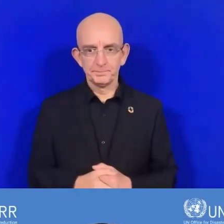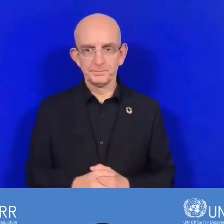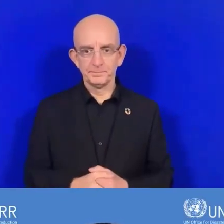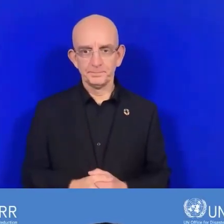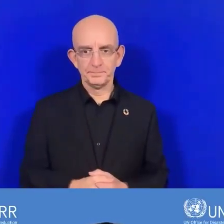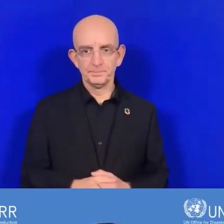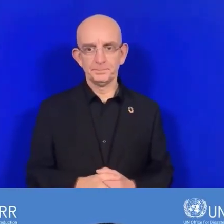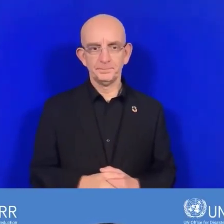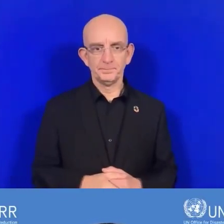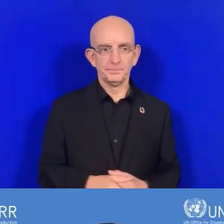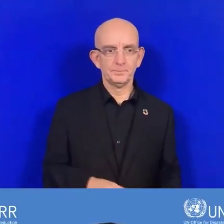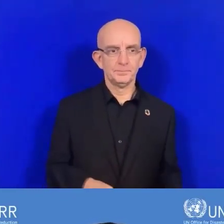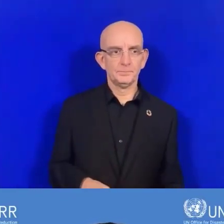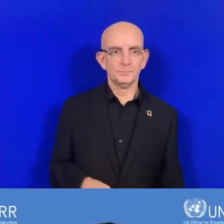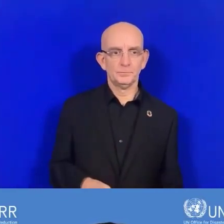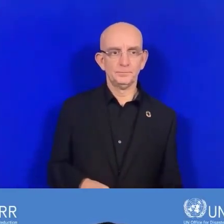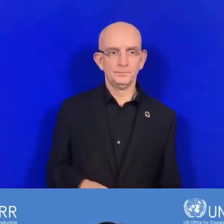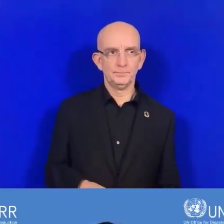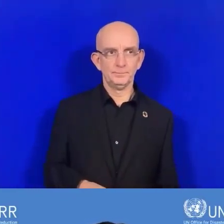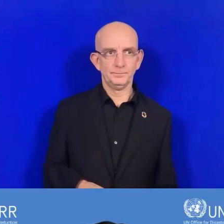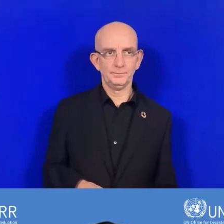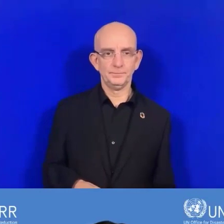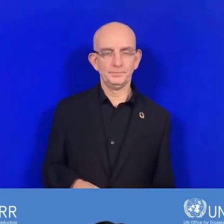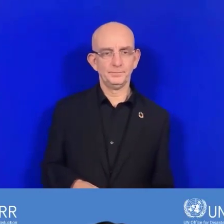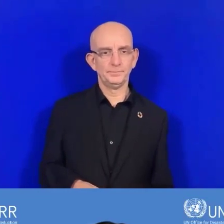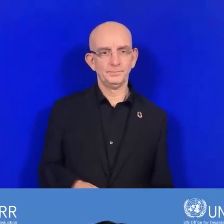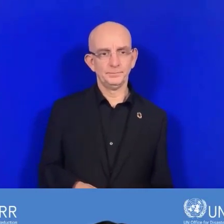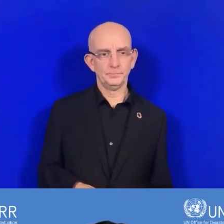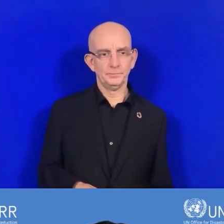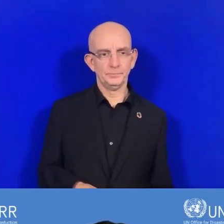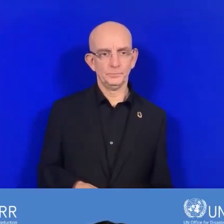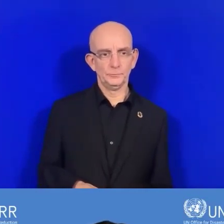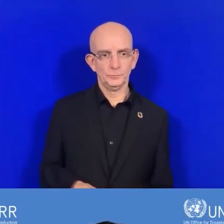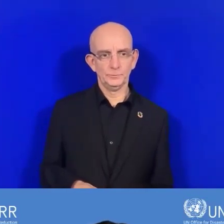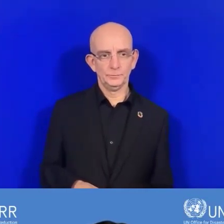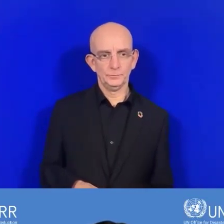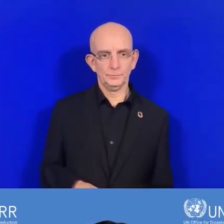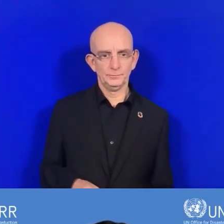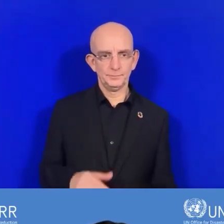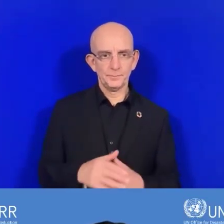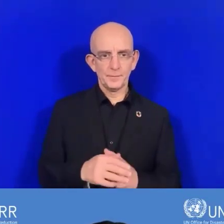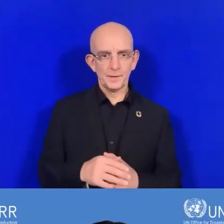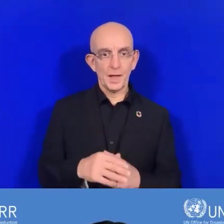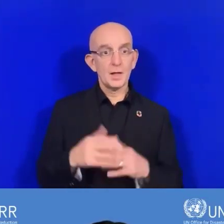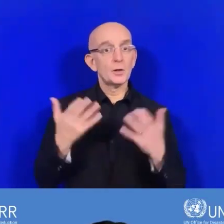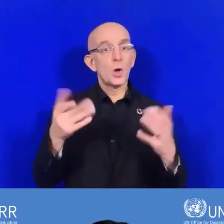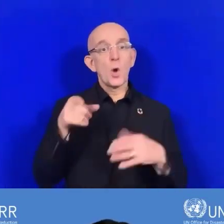qui feront partie de cette évaluation. Il y a beaucoup de questions qui sont également posées, par exemple,